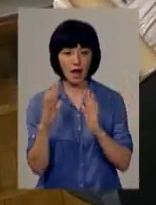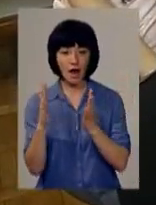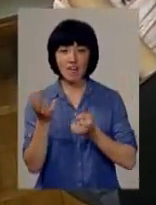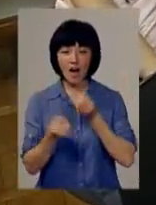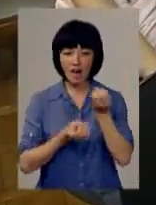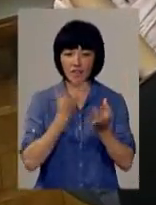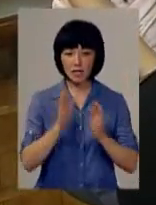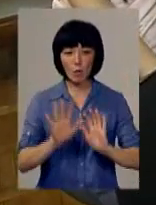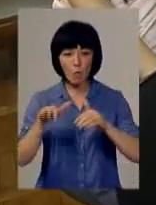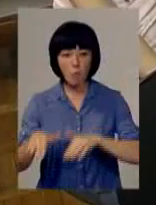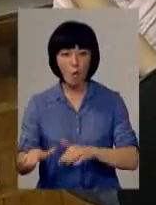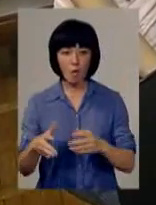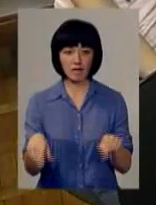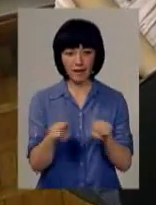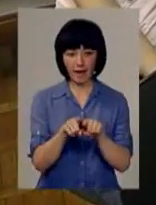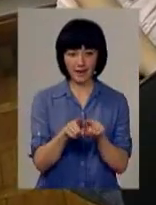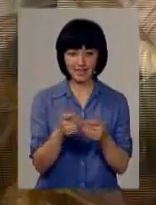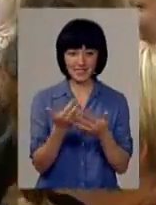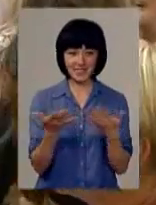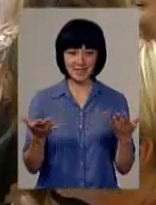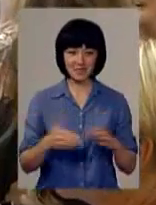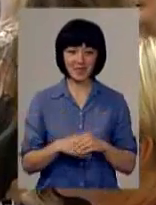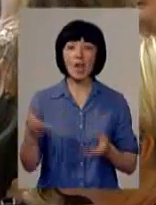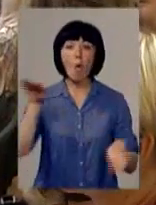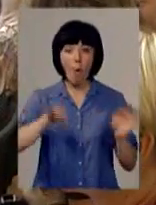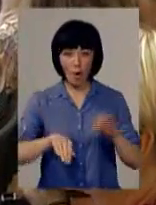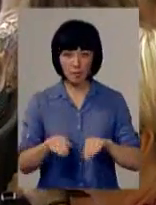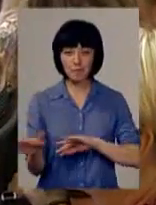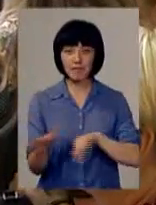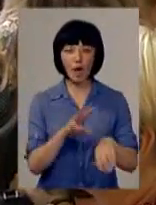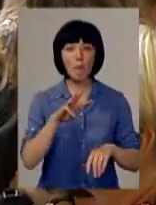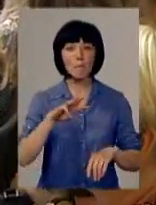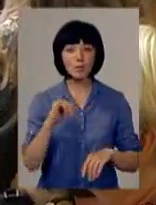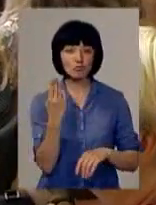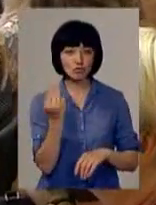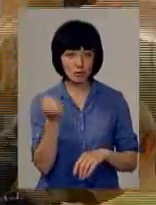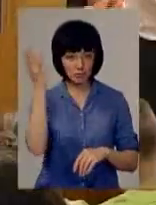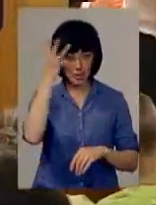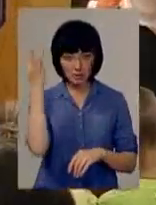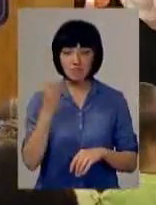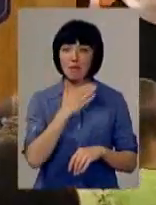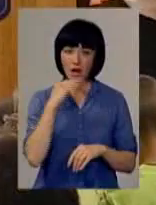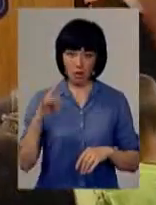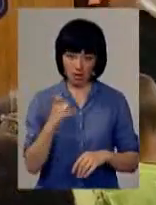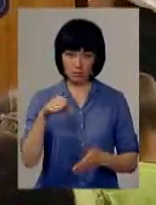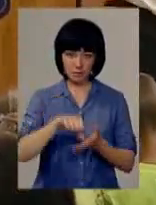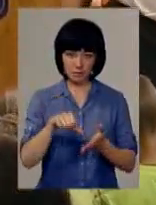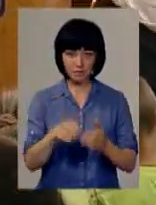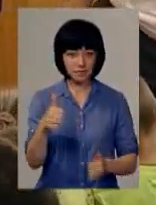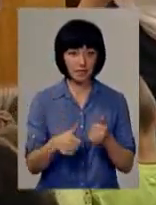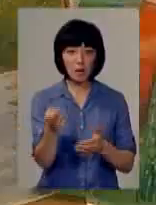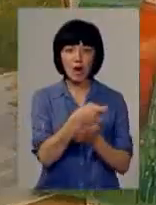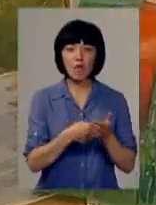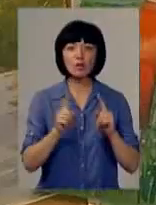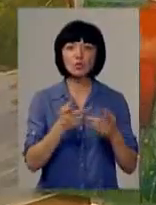квіти, море, все таке, і гори». А от Михайлік з обласного центру вже не вперше бере участь у подібних змаганнях. Каже,